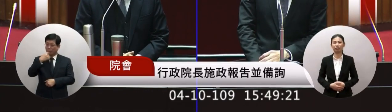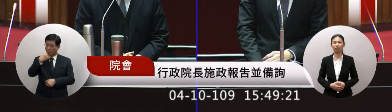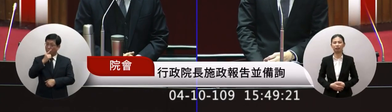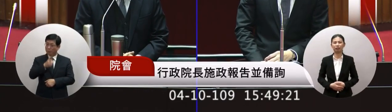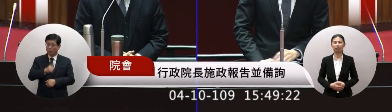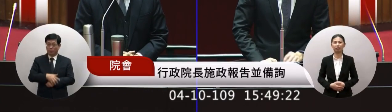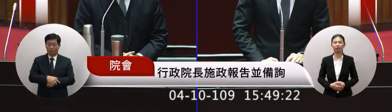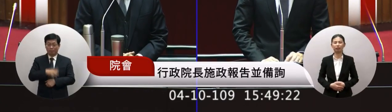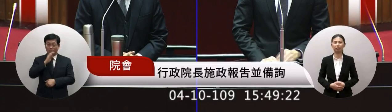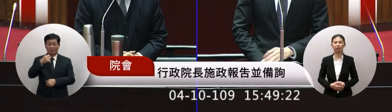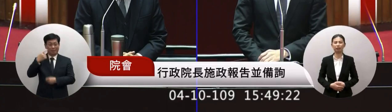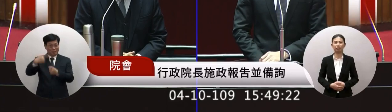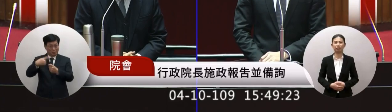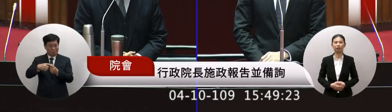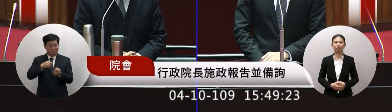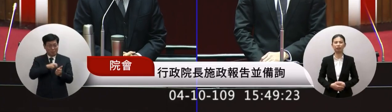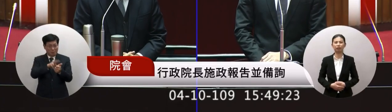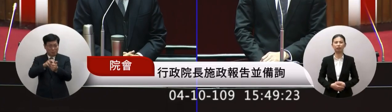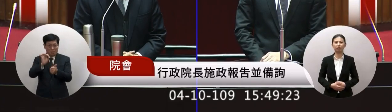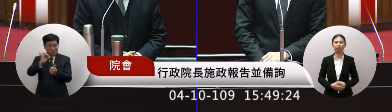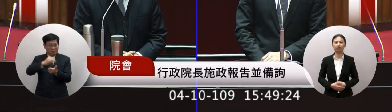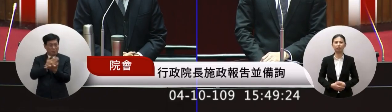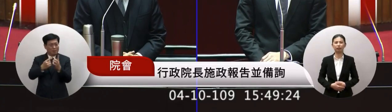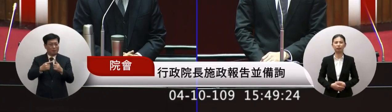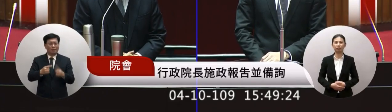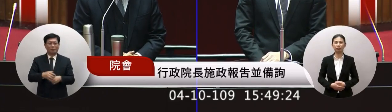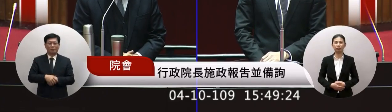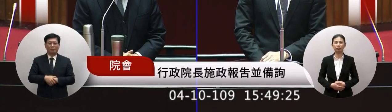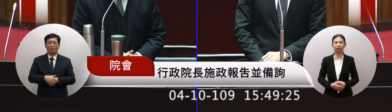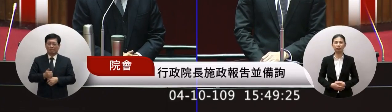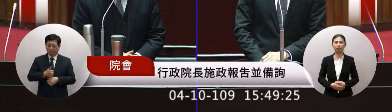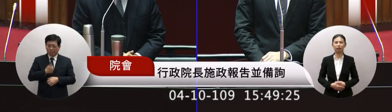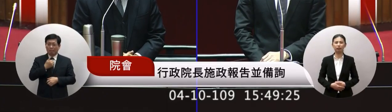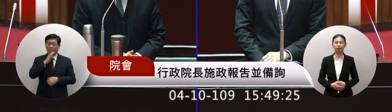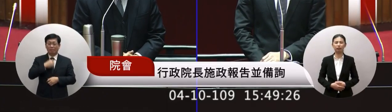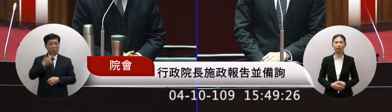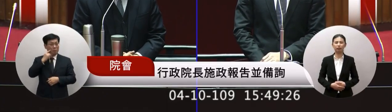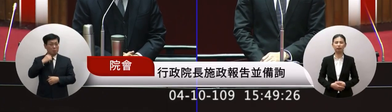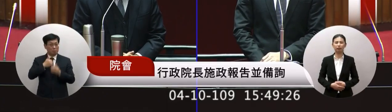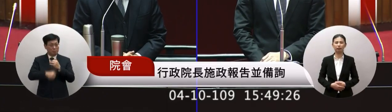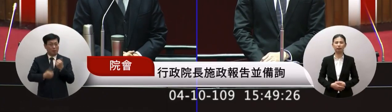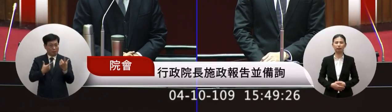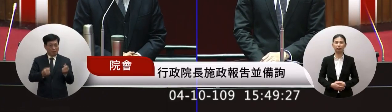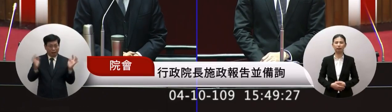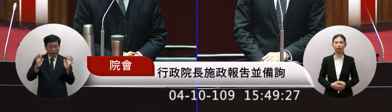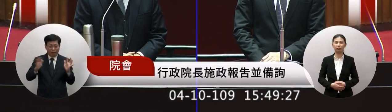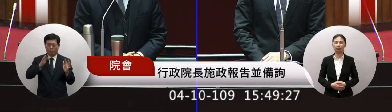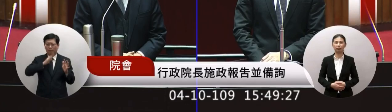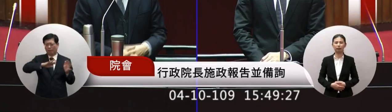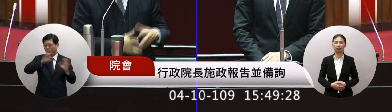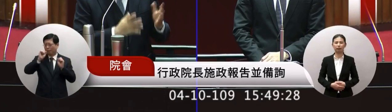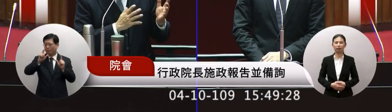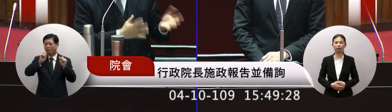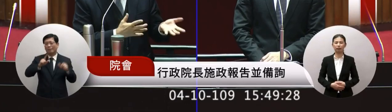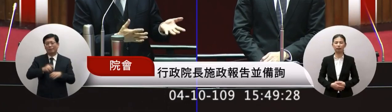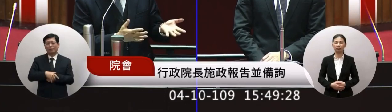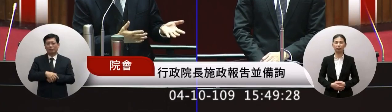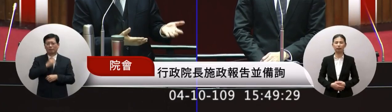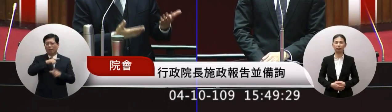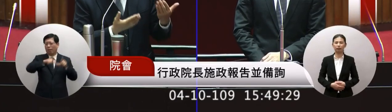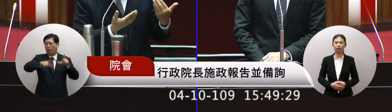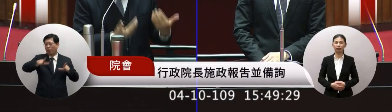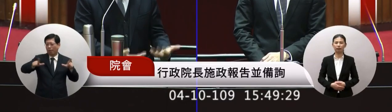說一揚米似百有人齁縱算甘壁也不一樣所以人如果不